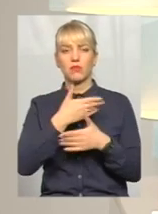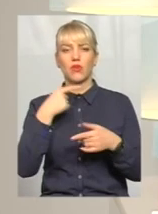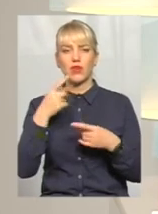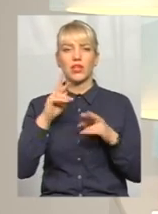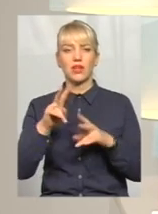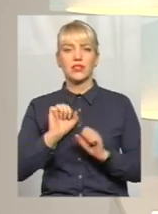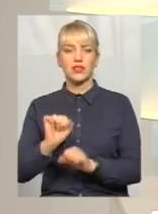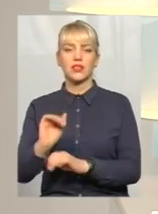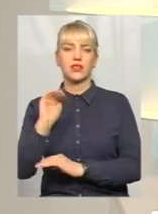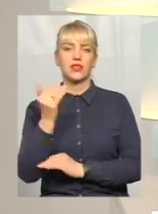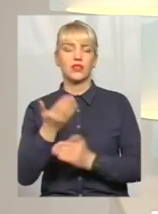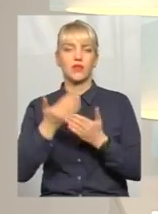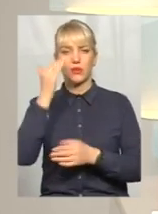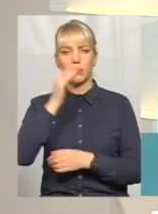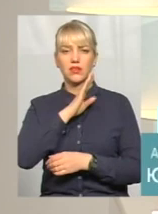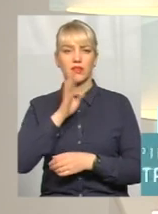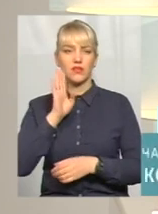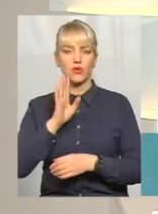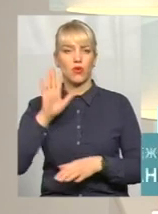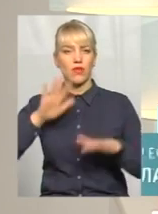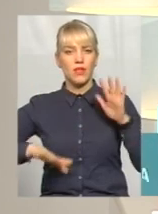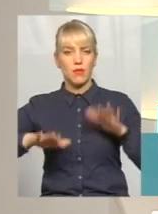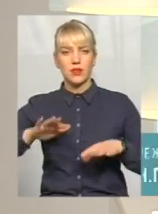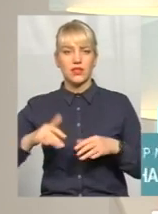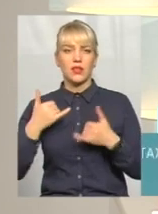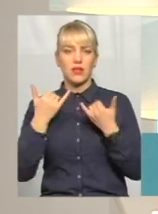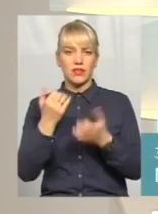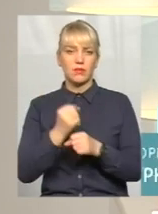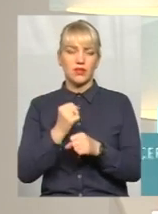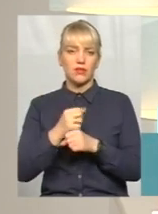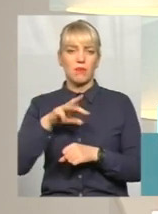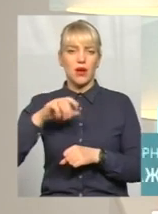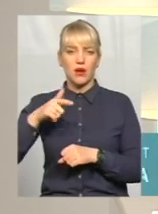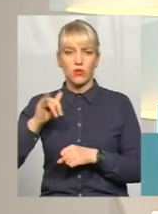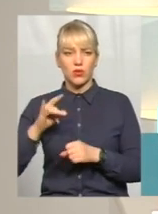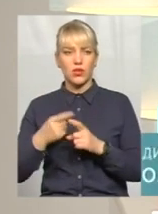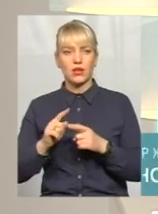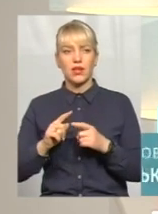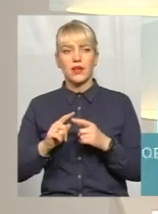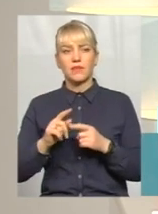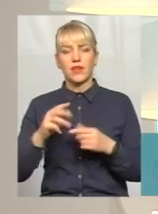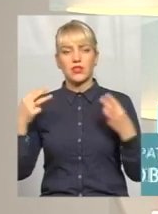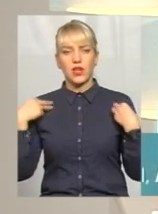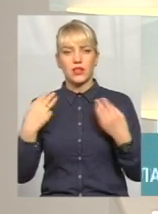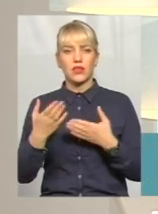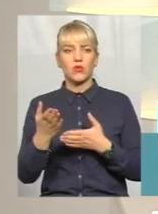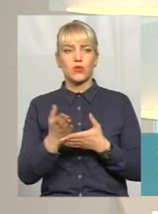захистити дитину від батьківського недбальства. У студії була Ніна Магур, начальник служби у справах дітей Хмельницької